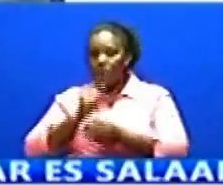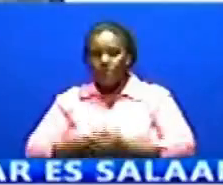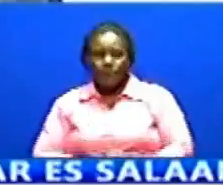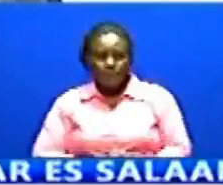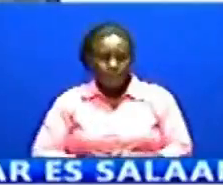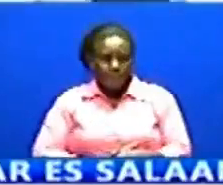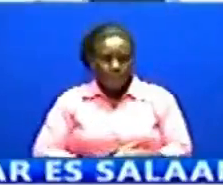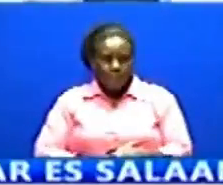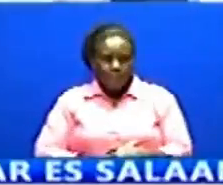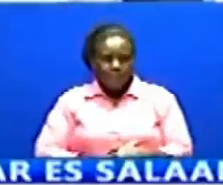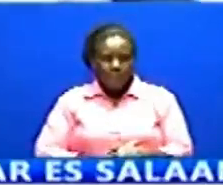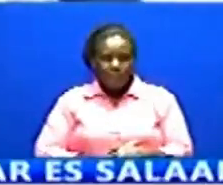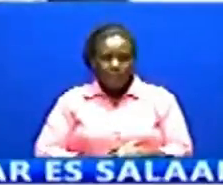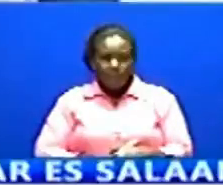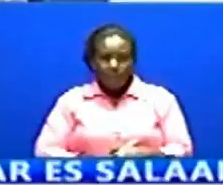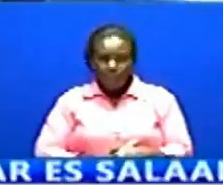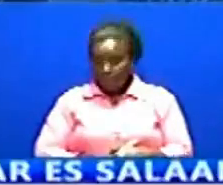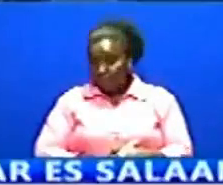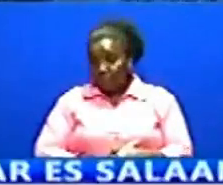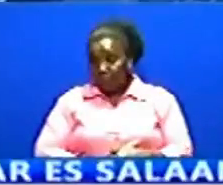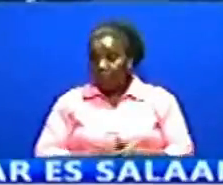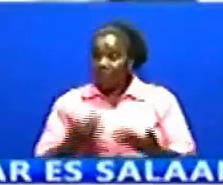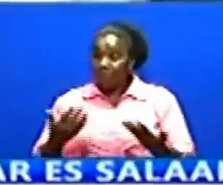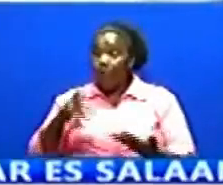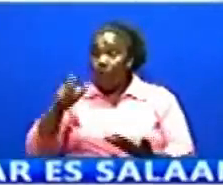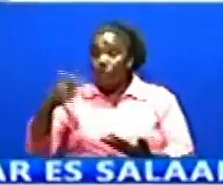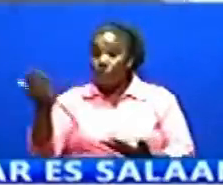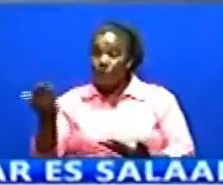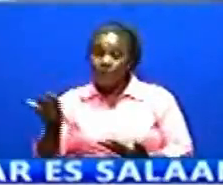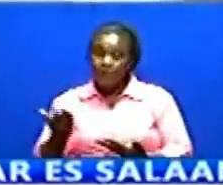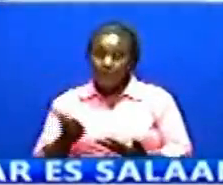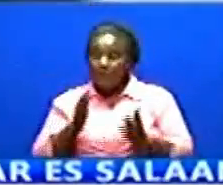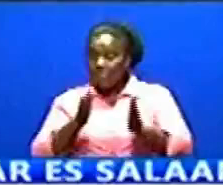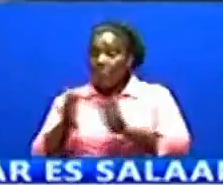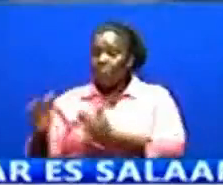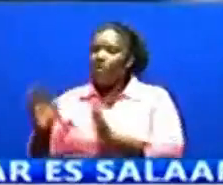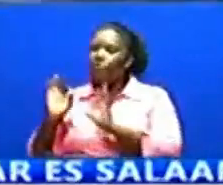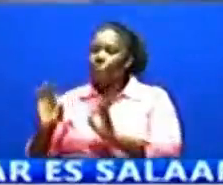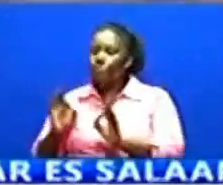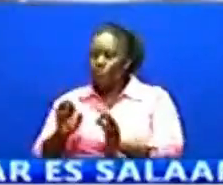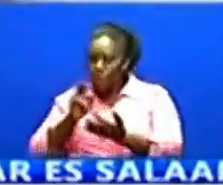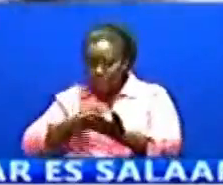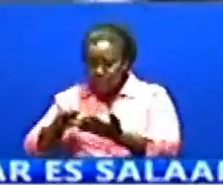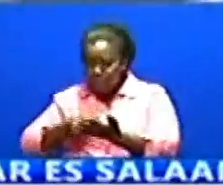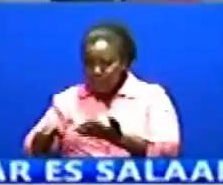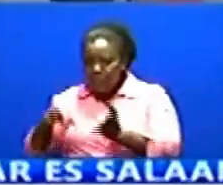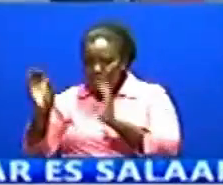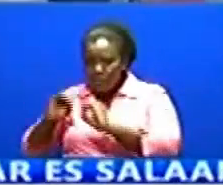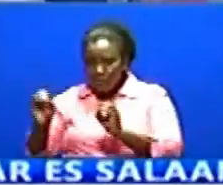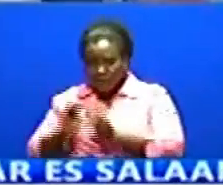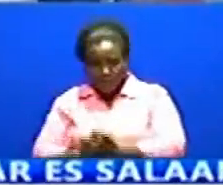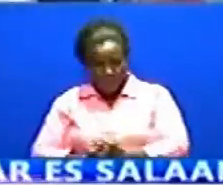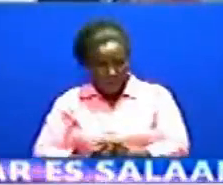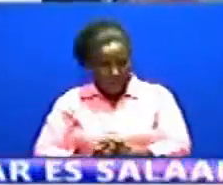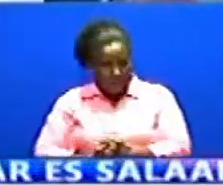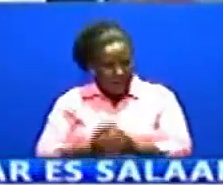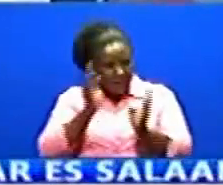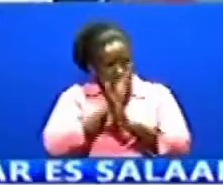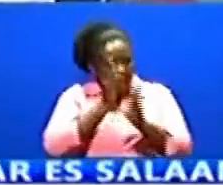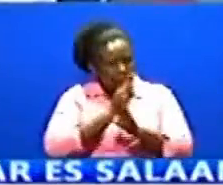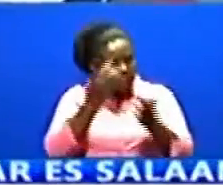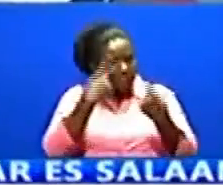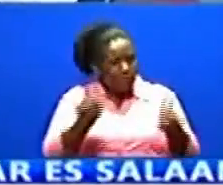Sigeonekana kwawekea watoto wao Mpango mzuri ya kujisomea Karika kipindihiki chalikizo ya dharura Hali ni